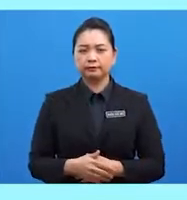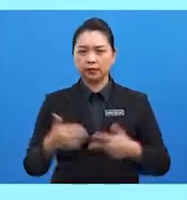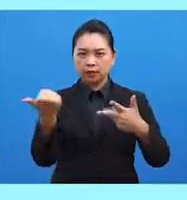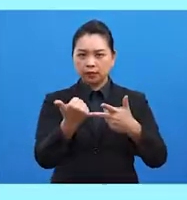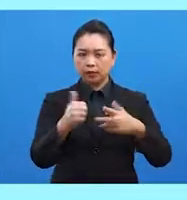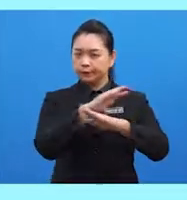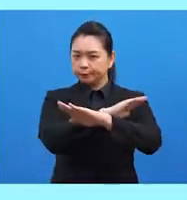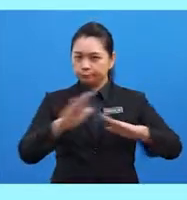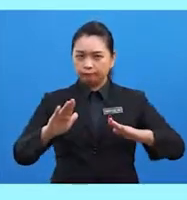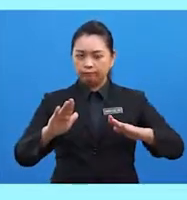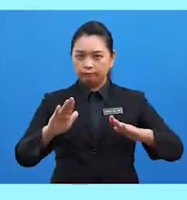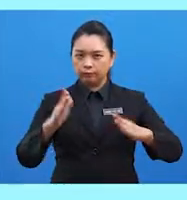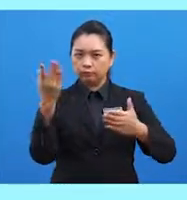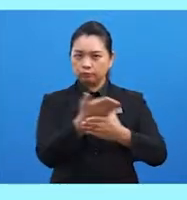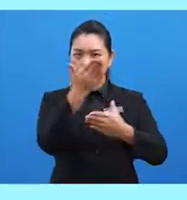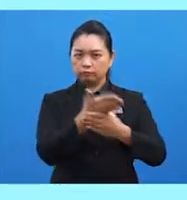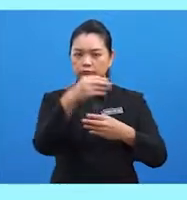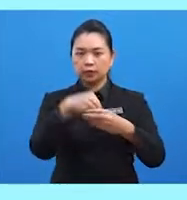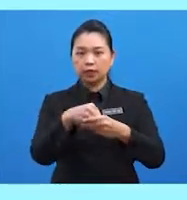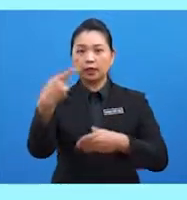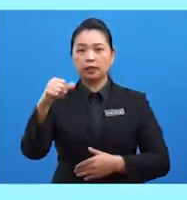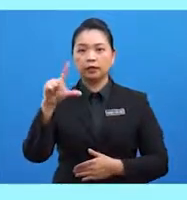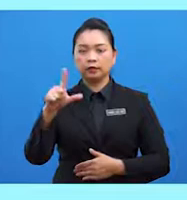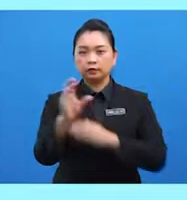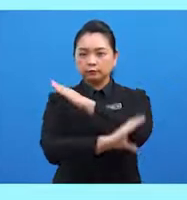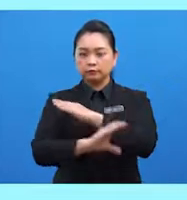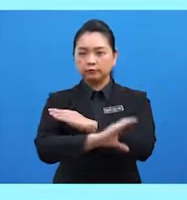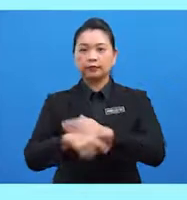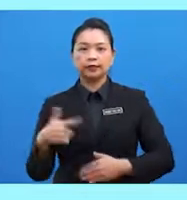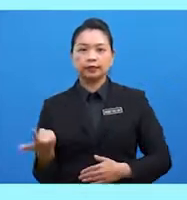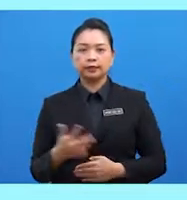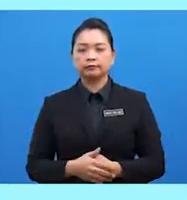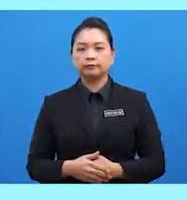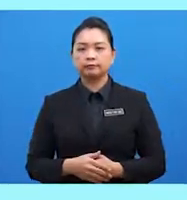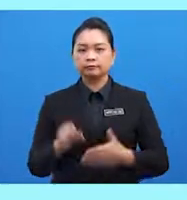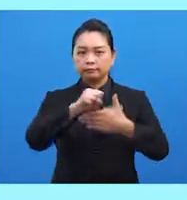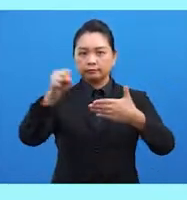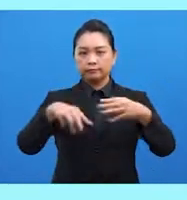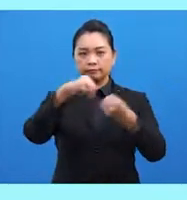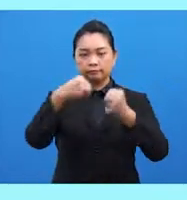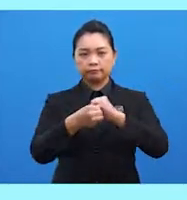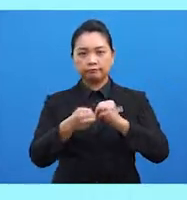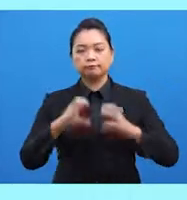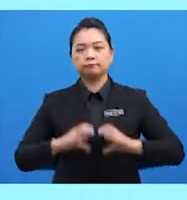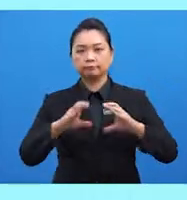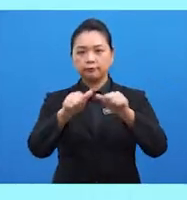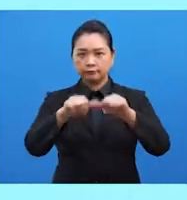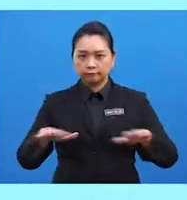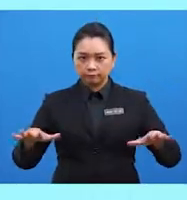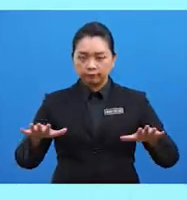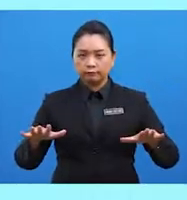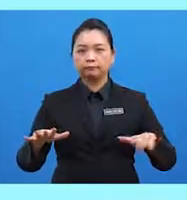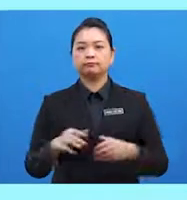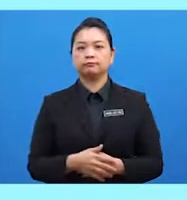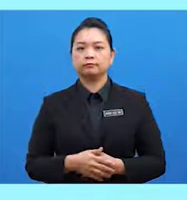campur tangan dalam hal ehwa negara lain. Keempat, menyelesaikan masalah secara aman. Lima,